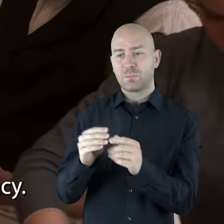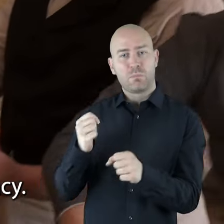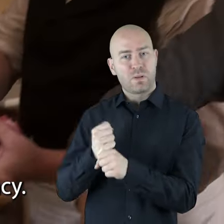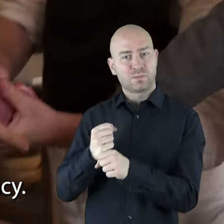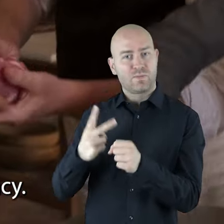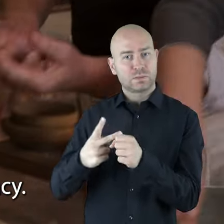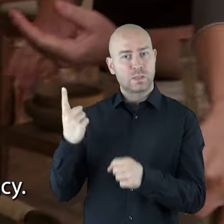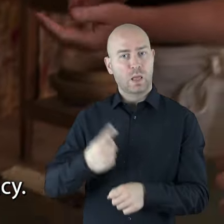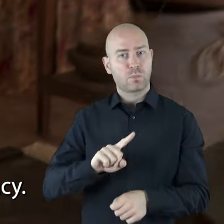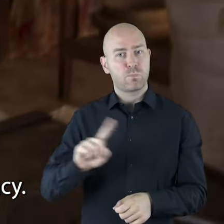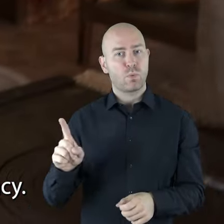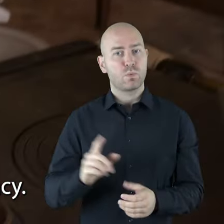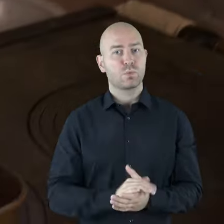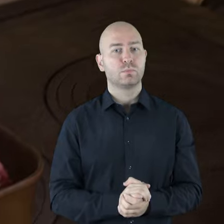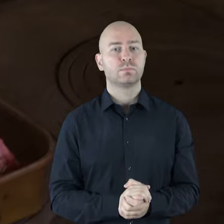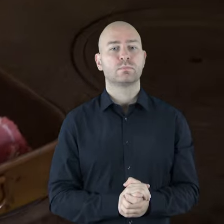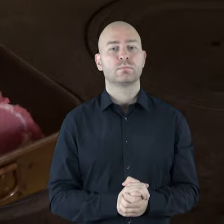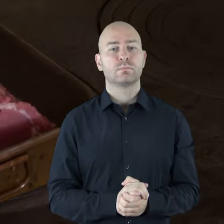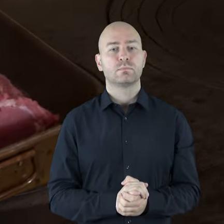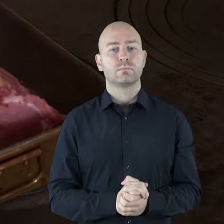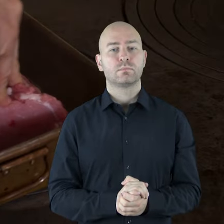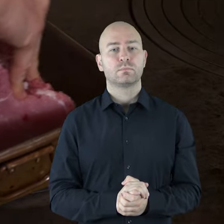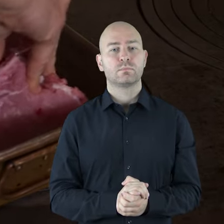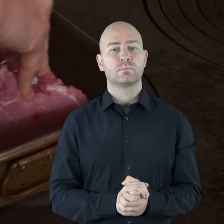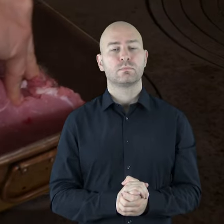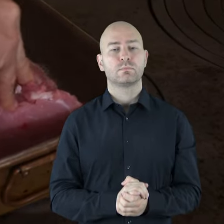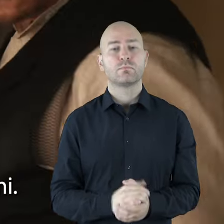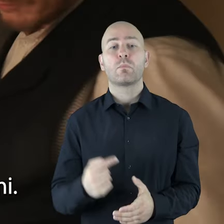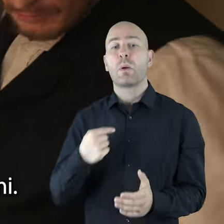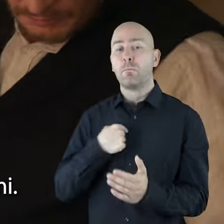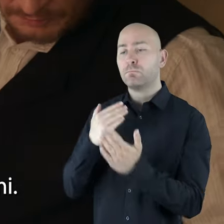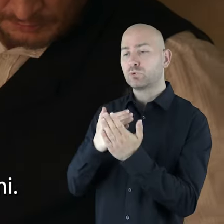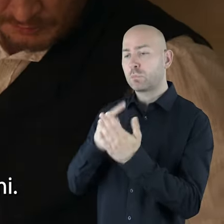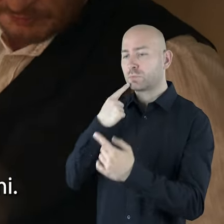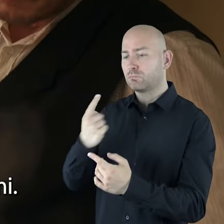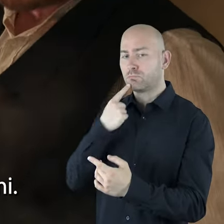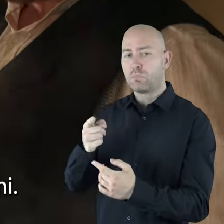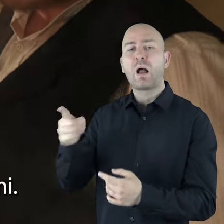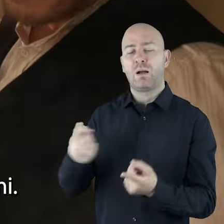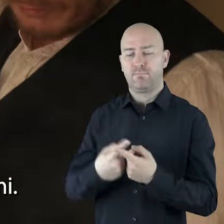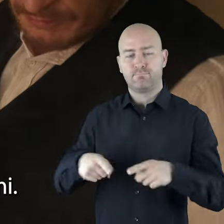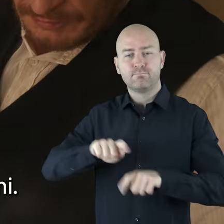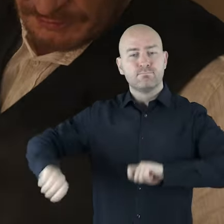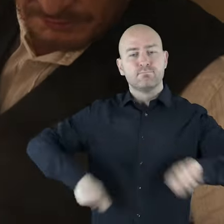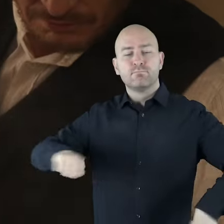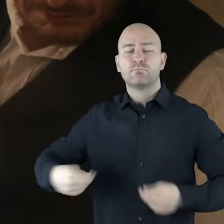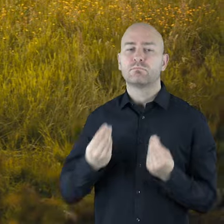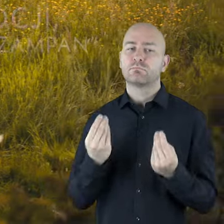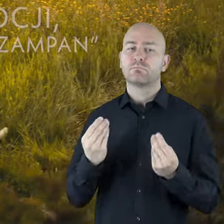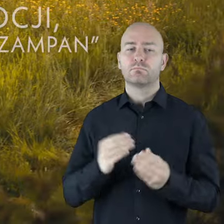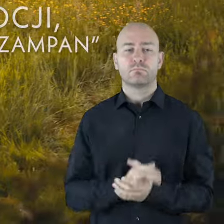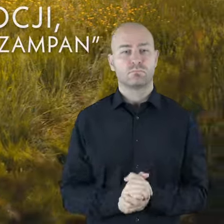Ponad 20 lat wspólnej pracy. 50-letni blondyn podaje jej surowe mięso. Ja czytam przepis, a ona czyni cuda w kuchni.